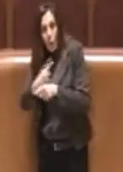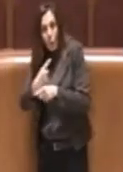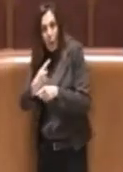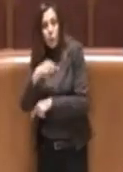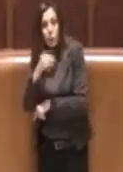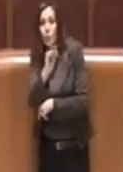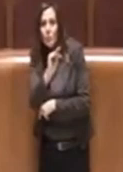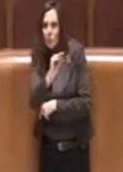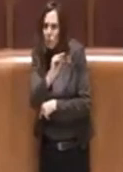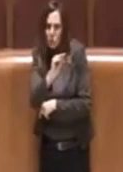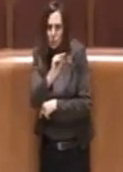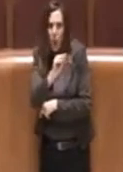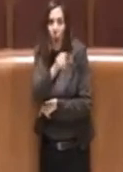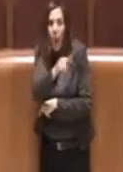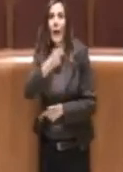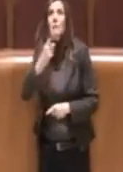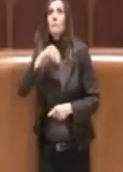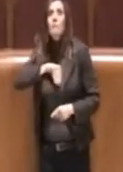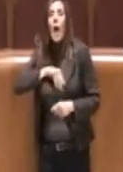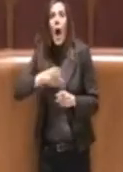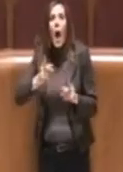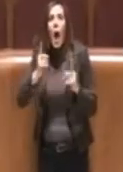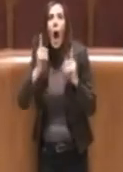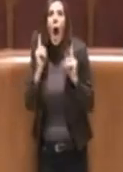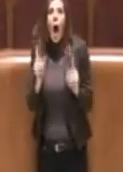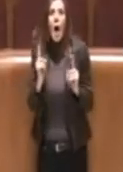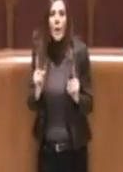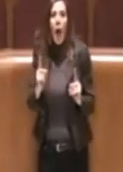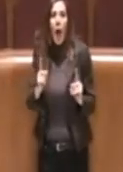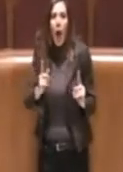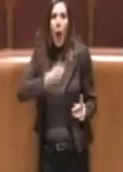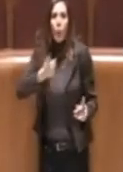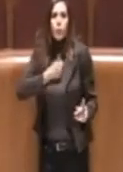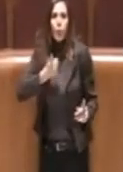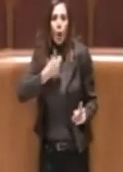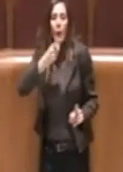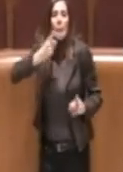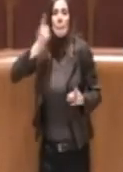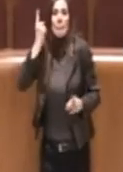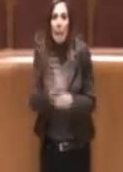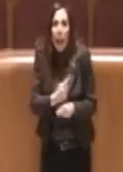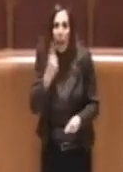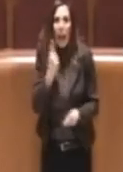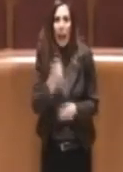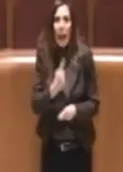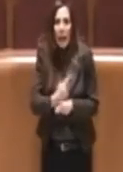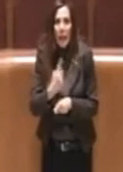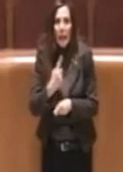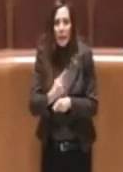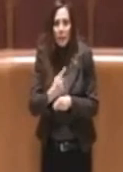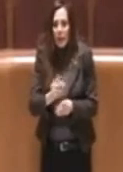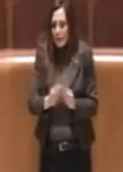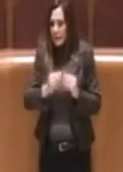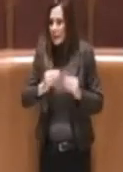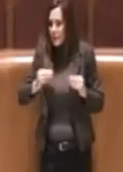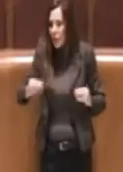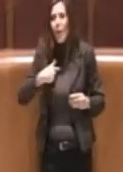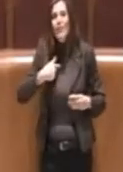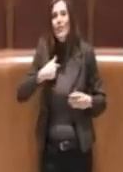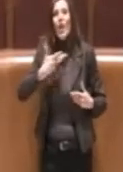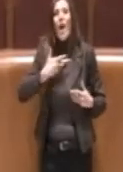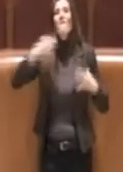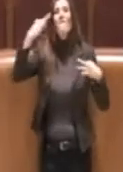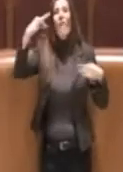adeguate a tutti i lavoratori. Visto che questa cosa deve già essere così, tra l'altro io ho il volantino avanti delle